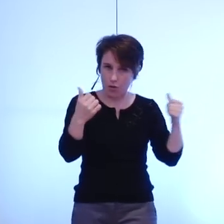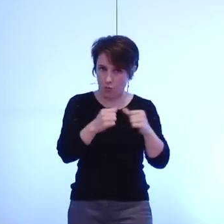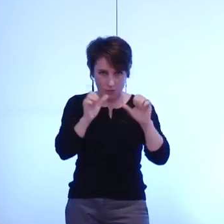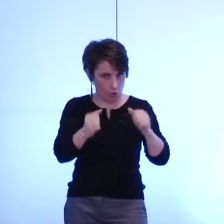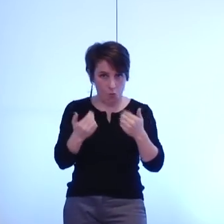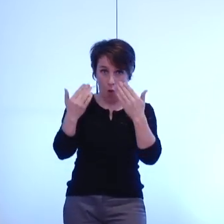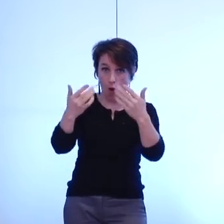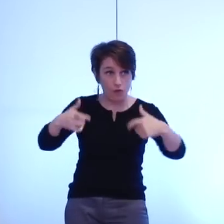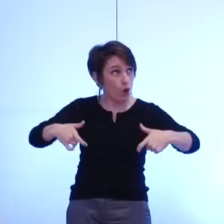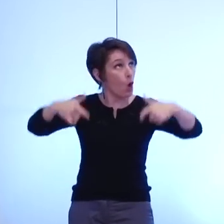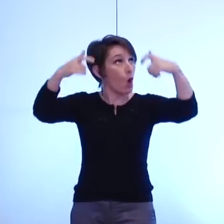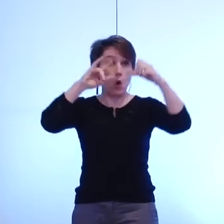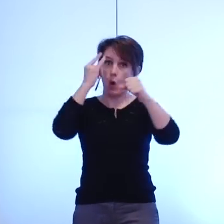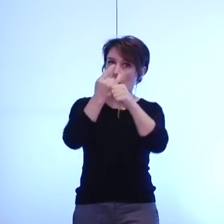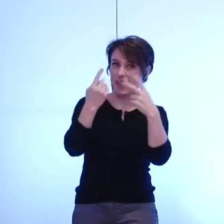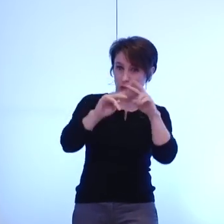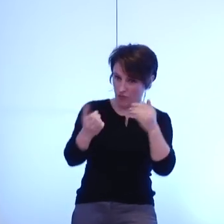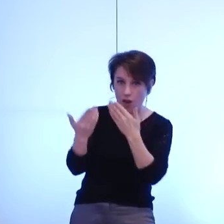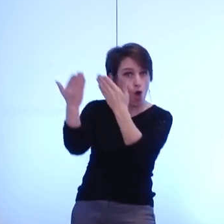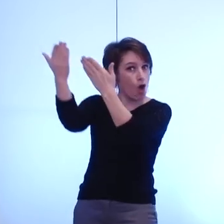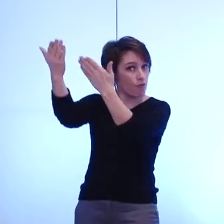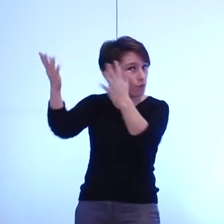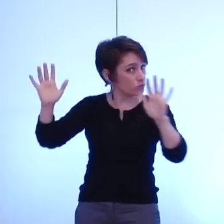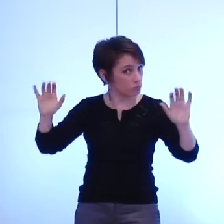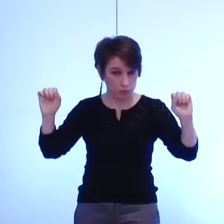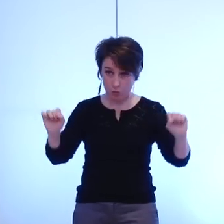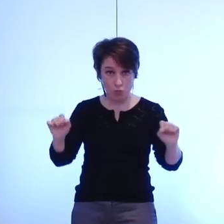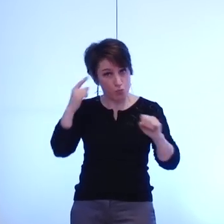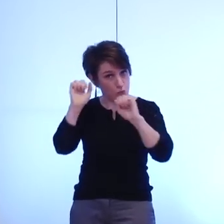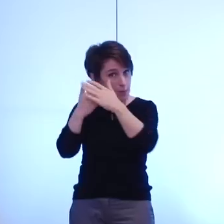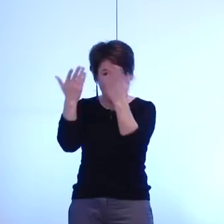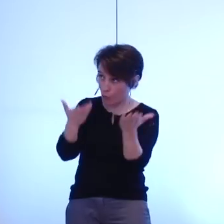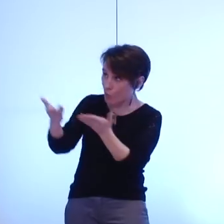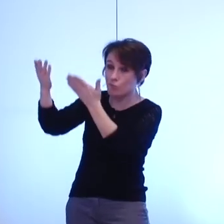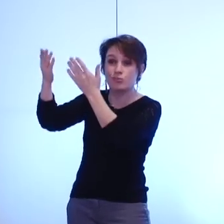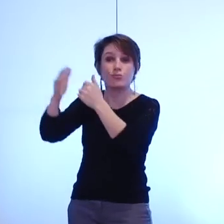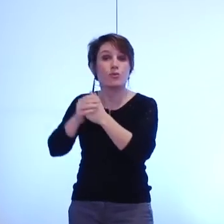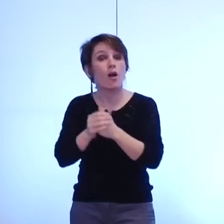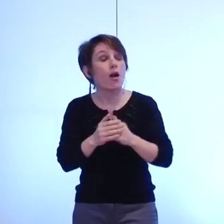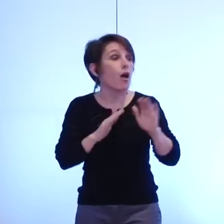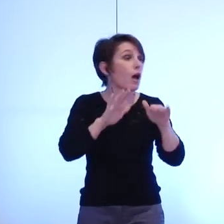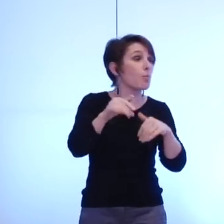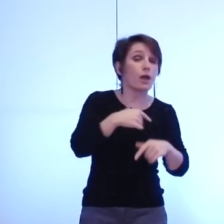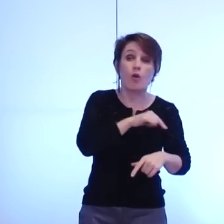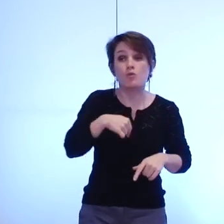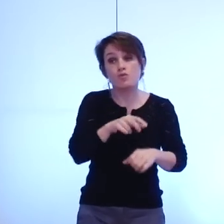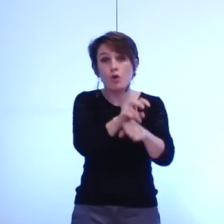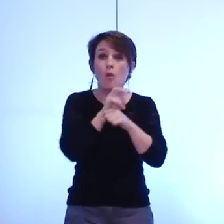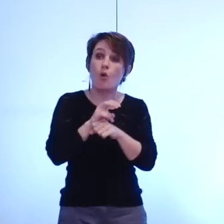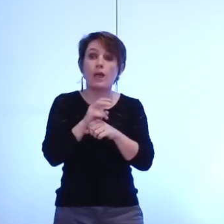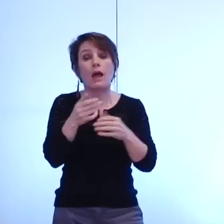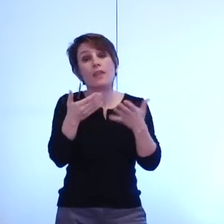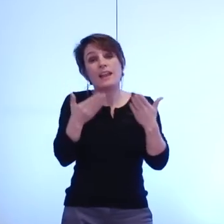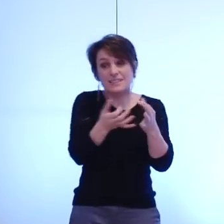hôtel de ville et contentons-nous désormais pour exercer nos prérogatives résiduelles des actuels locaux de la métro